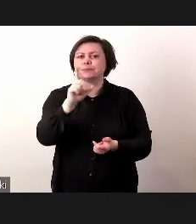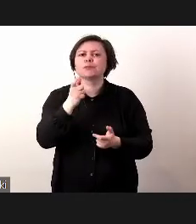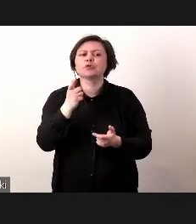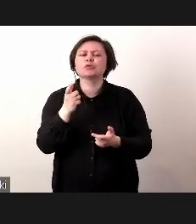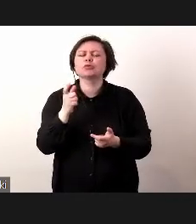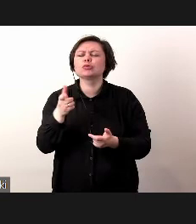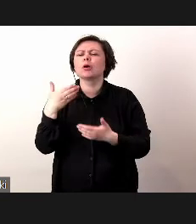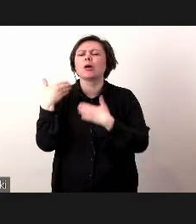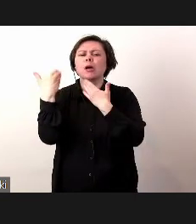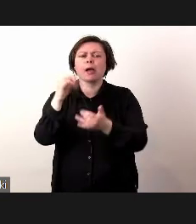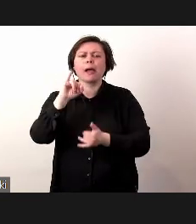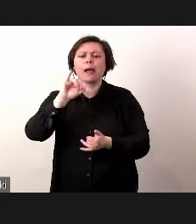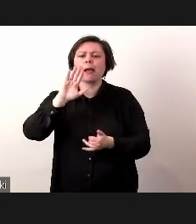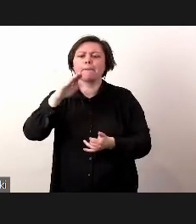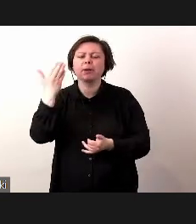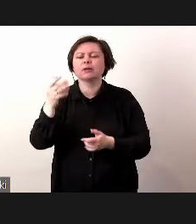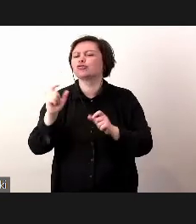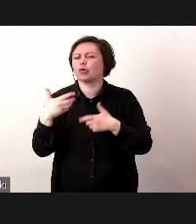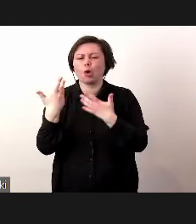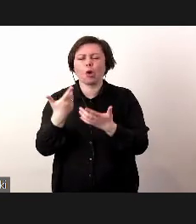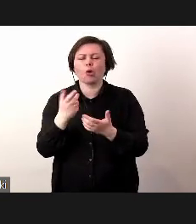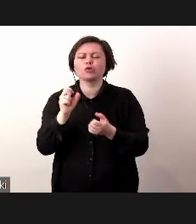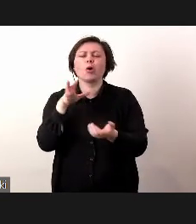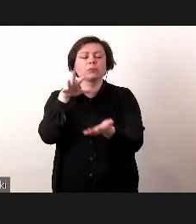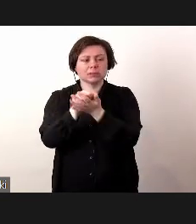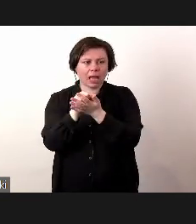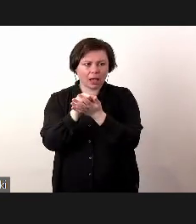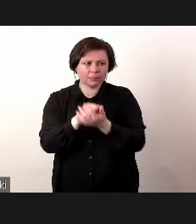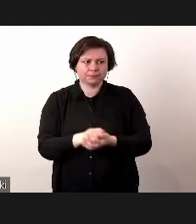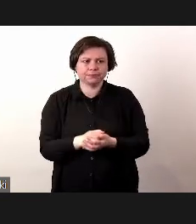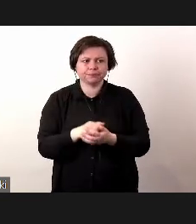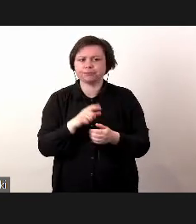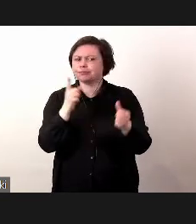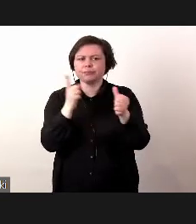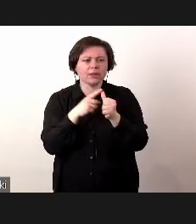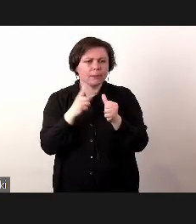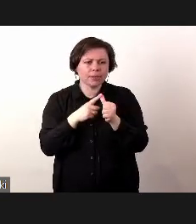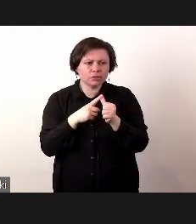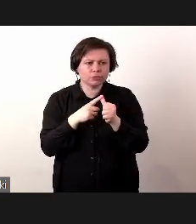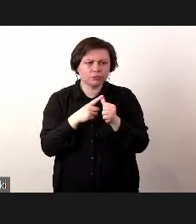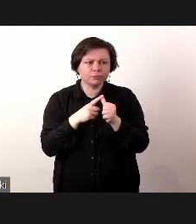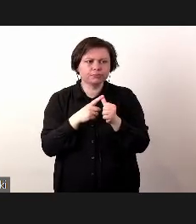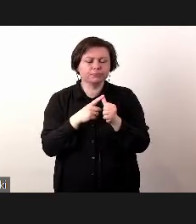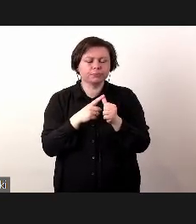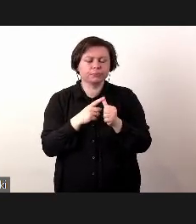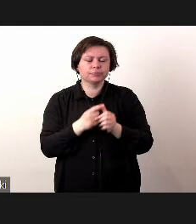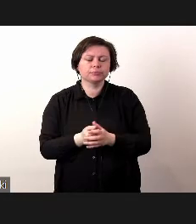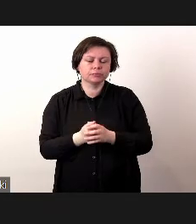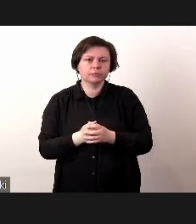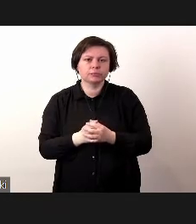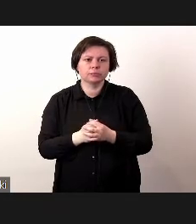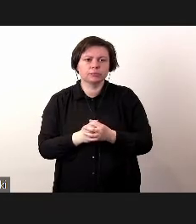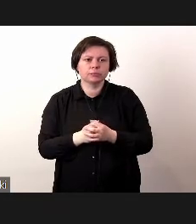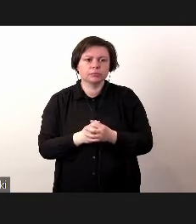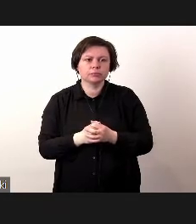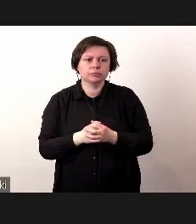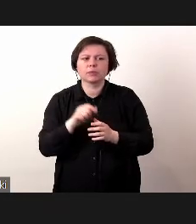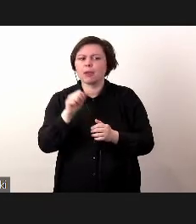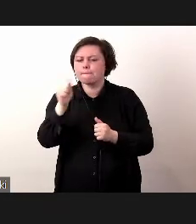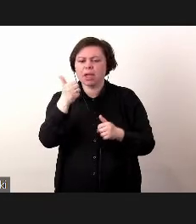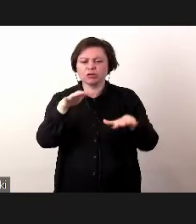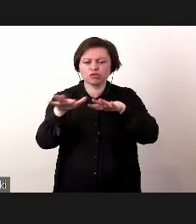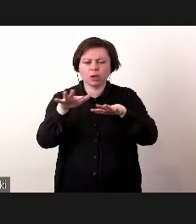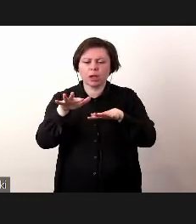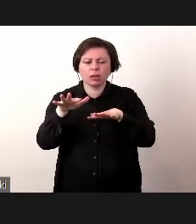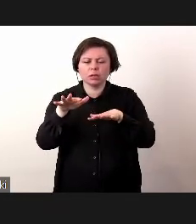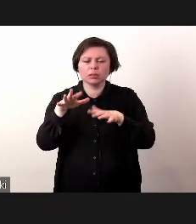dostarcza IBM i czym my się tak naprawdę zajmujemy, to my w pierwszym takim, na pierwszym